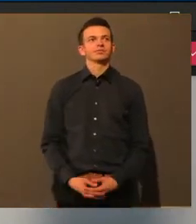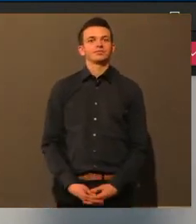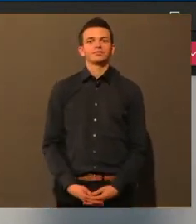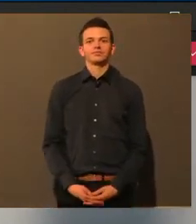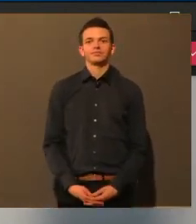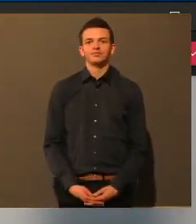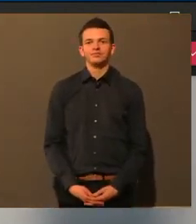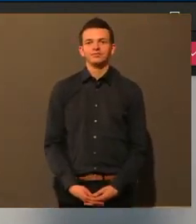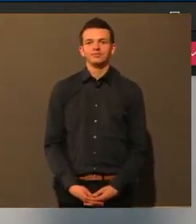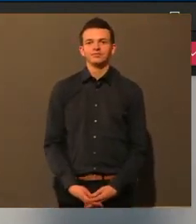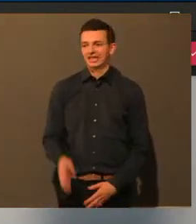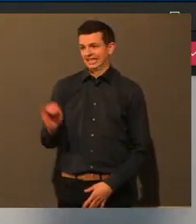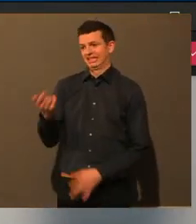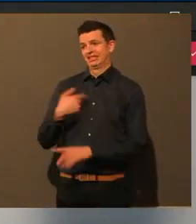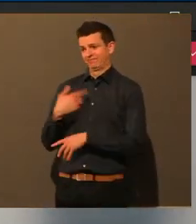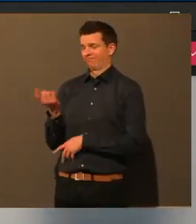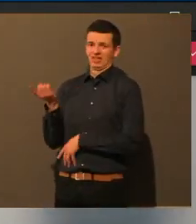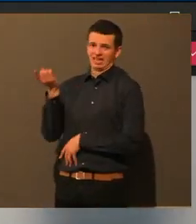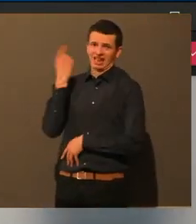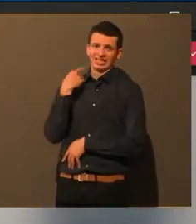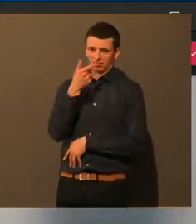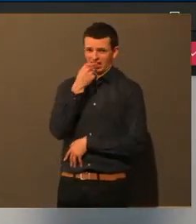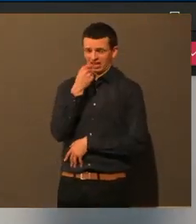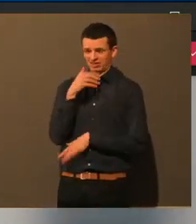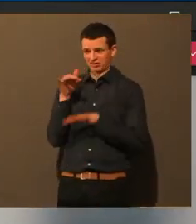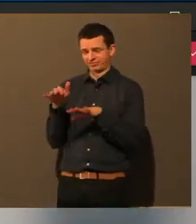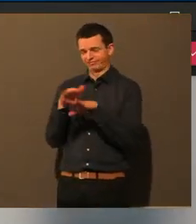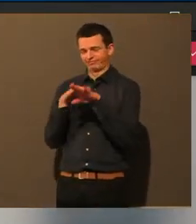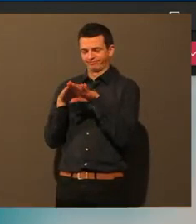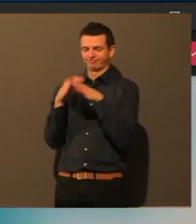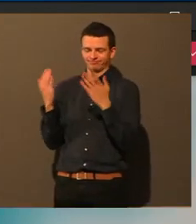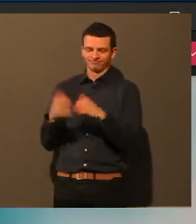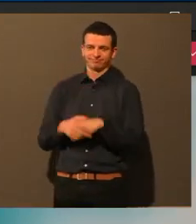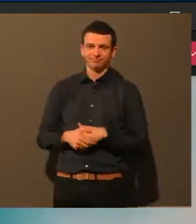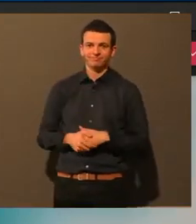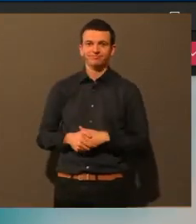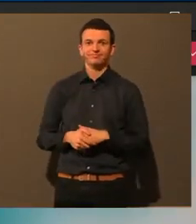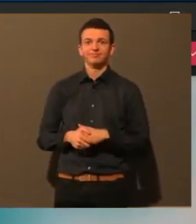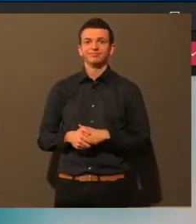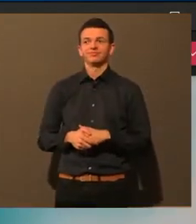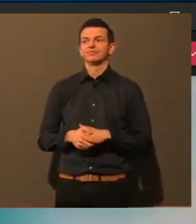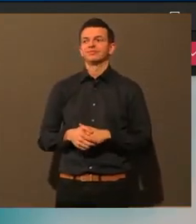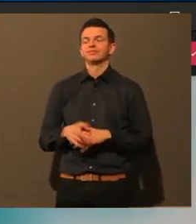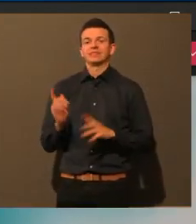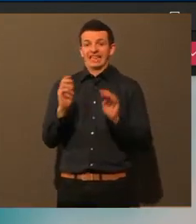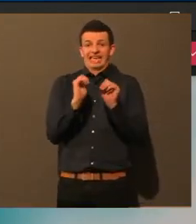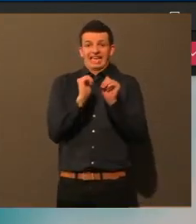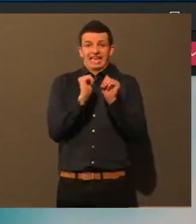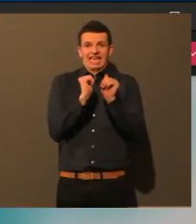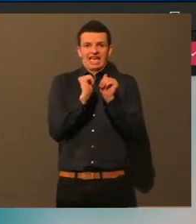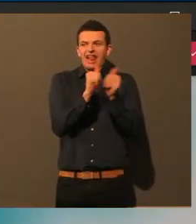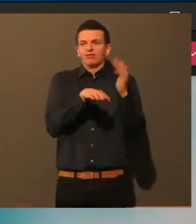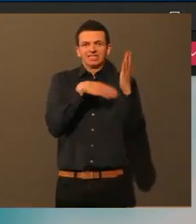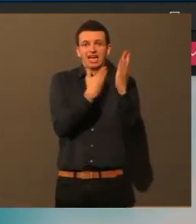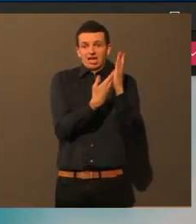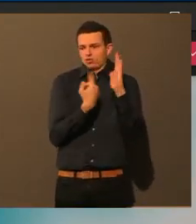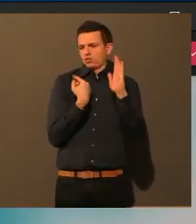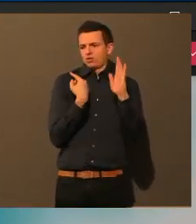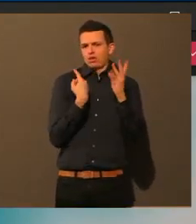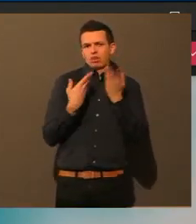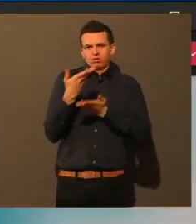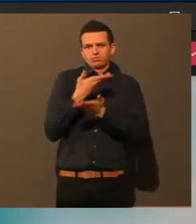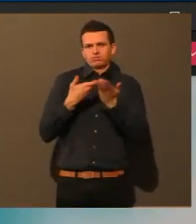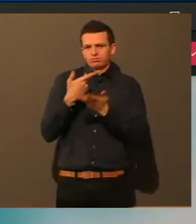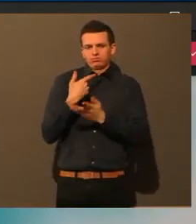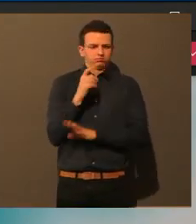Ja, genau, ich war letztes Mal erkältet. Ich finde das mit den Hilfsangeboten sehr gut, denn zusätzlich zu